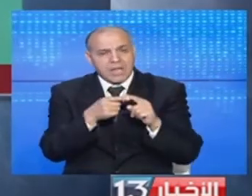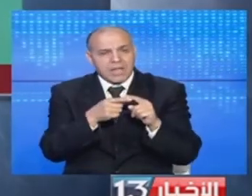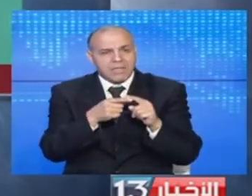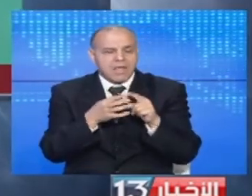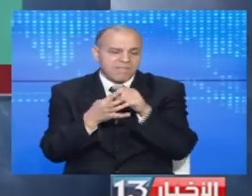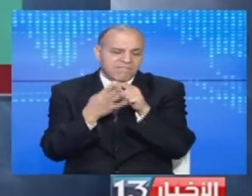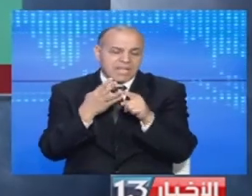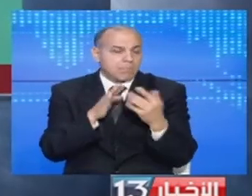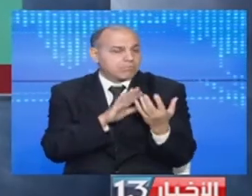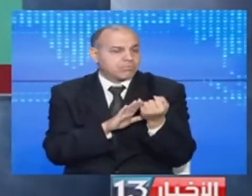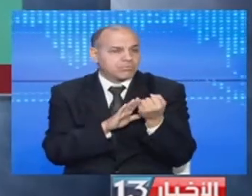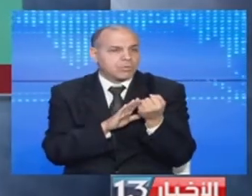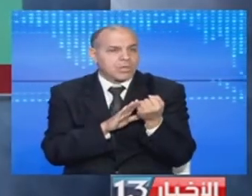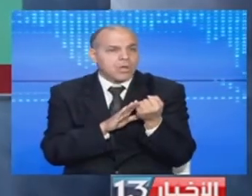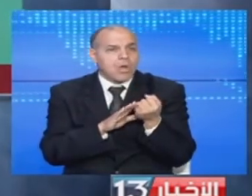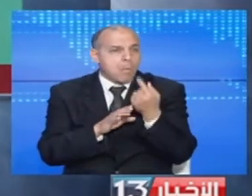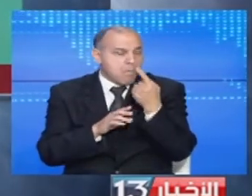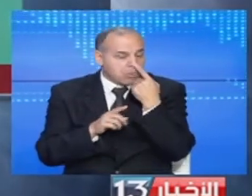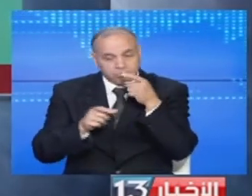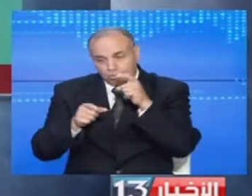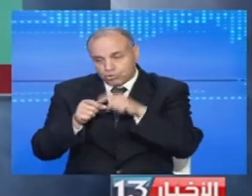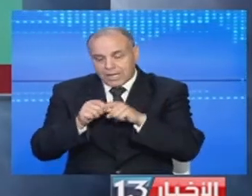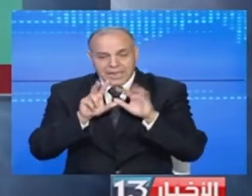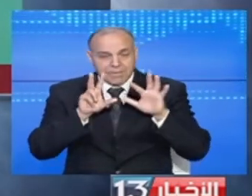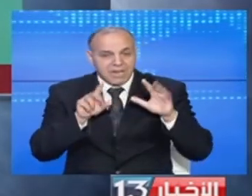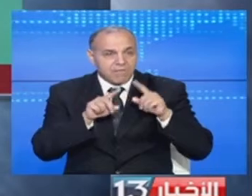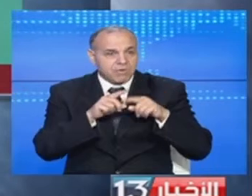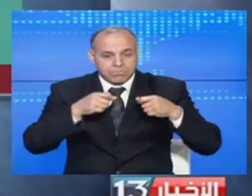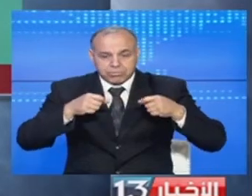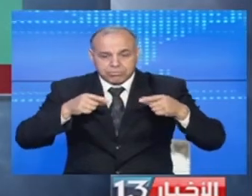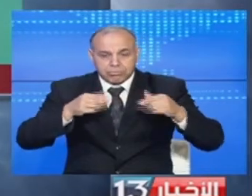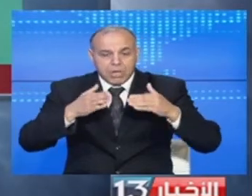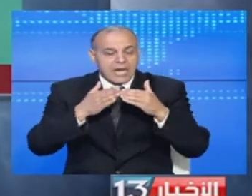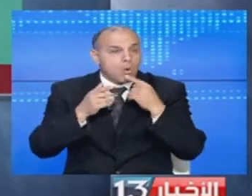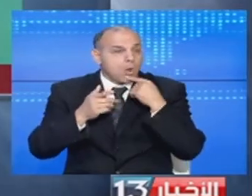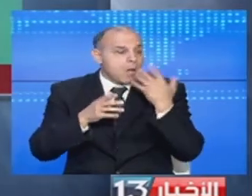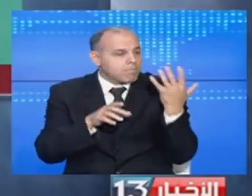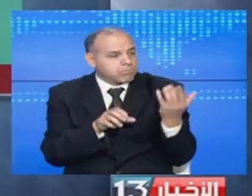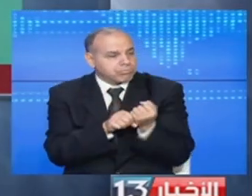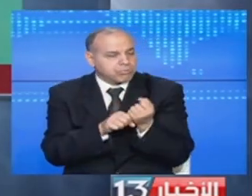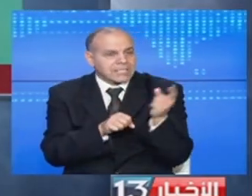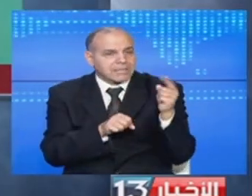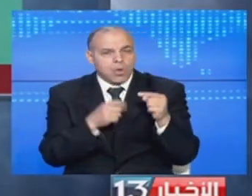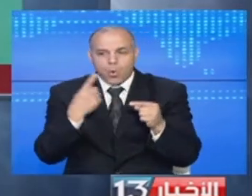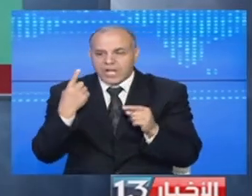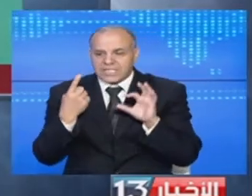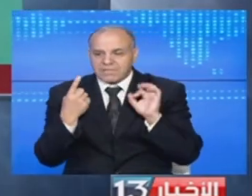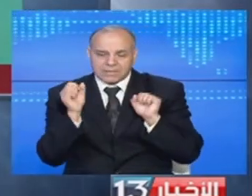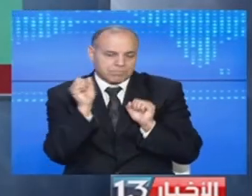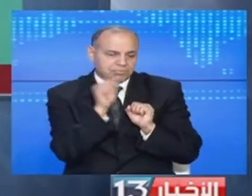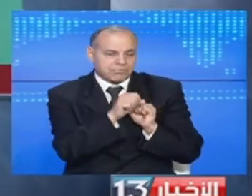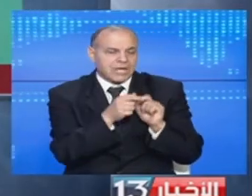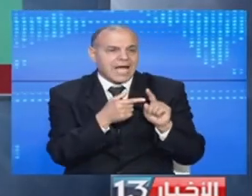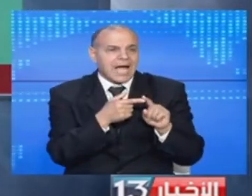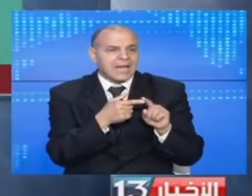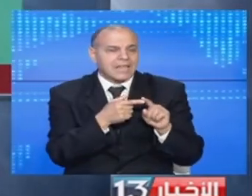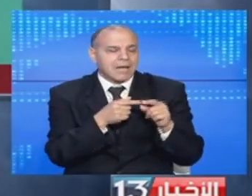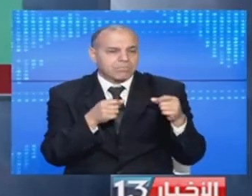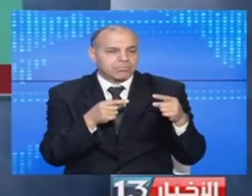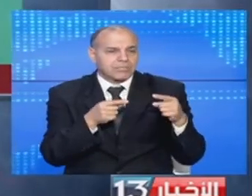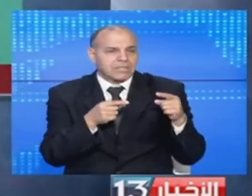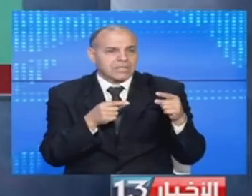المربع الذهبي والساعي نحو مشاركة ثامنة في المباراة النهائية قد حقق الفوز بهدف دون مقابل في